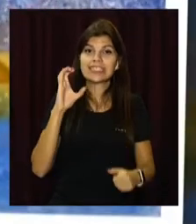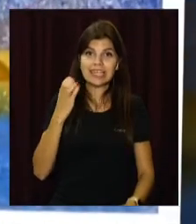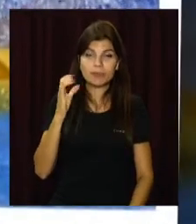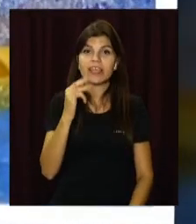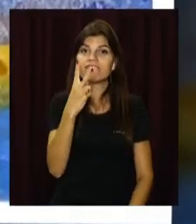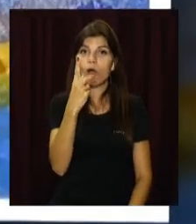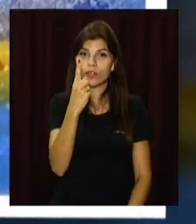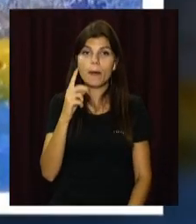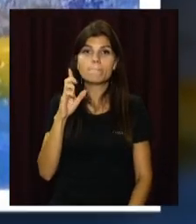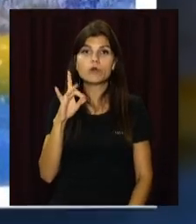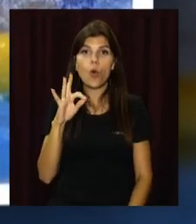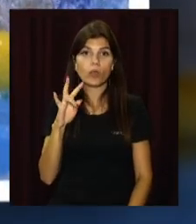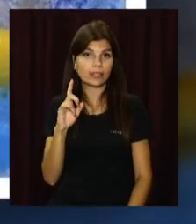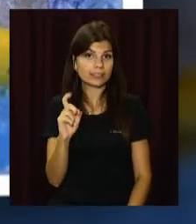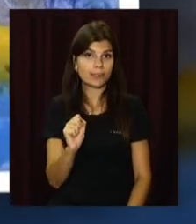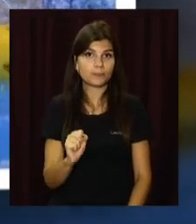і 21 бронзових.